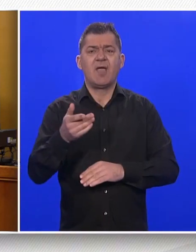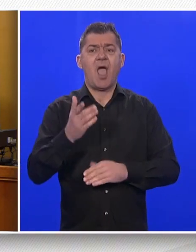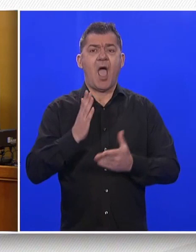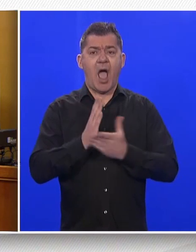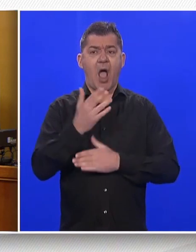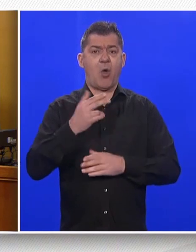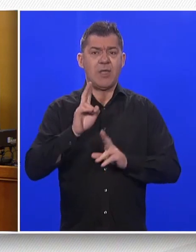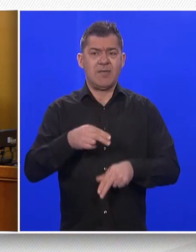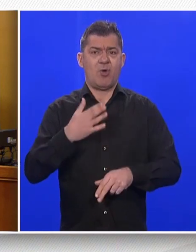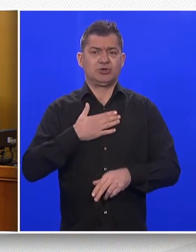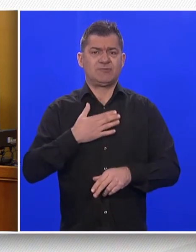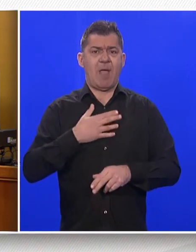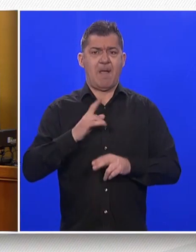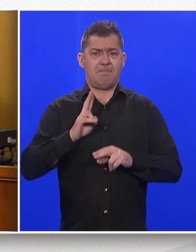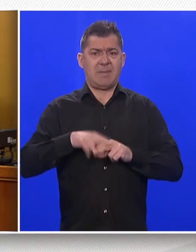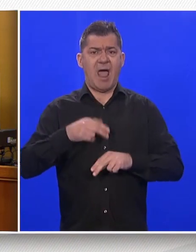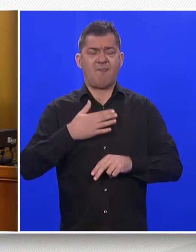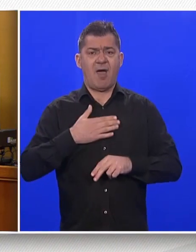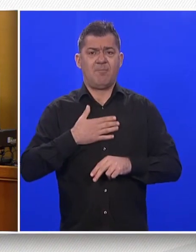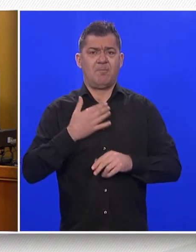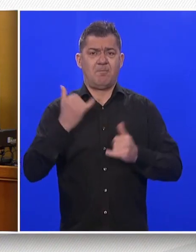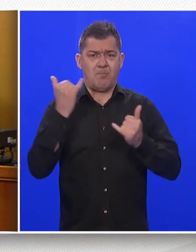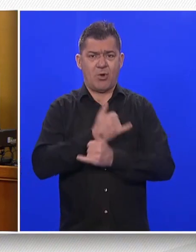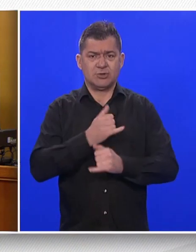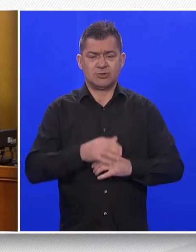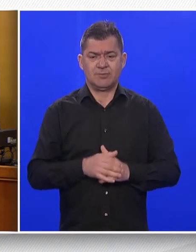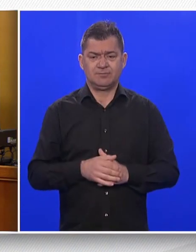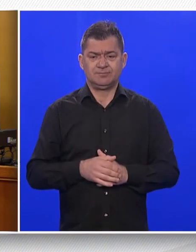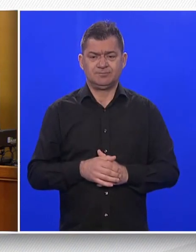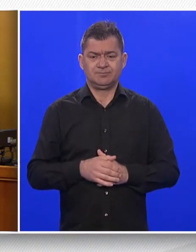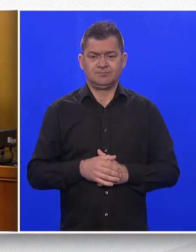vam prava povrijeđena.